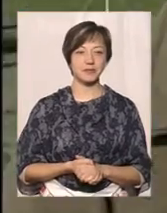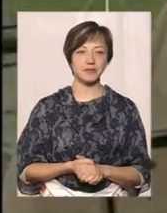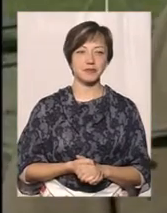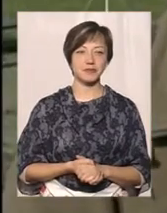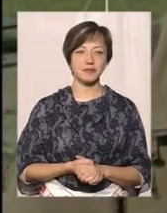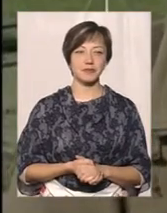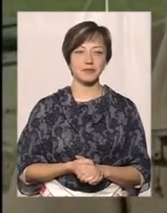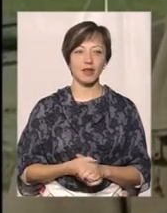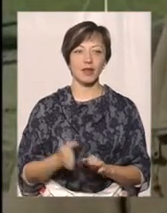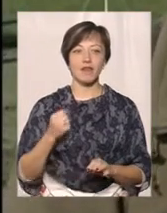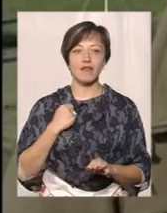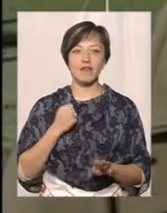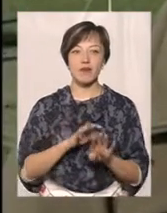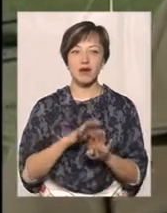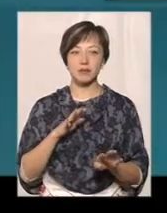В армії жінок немає,